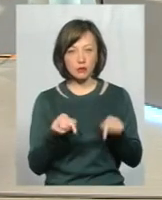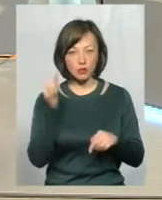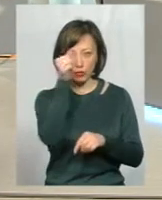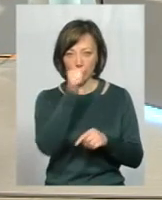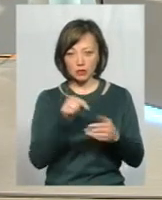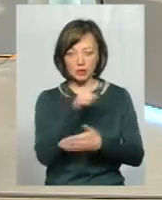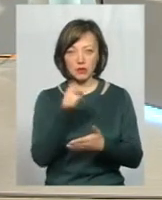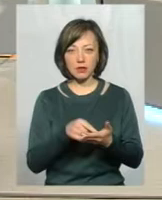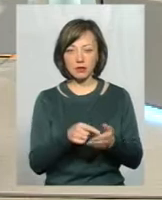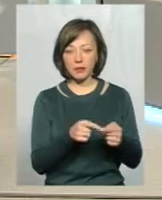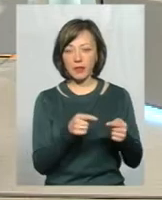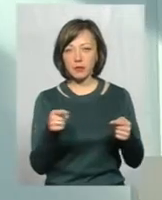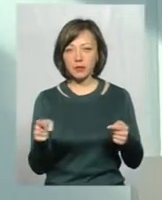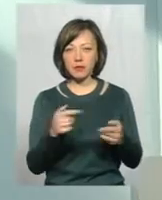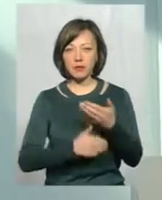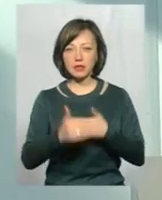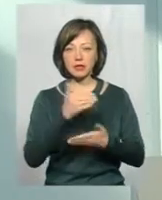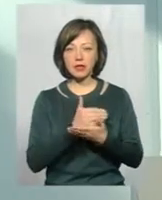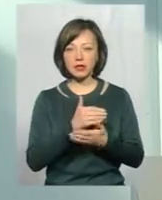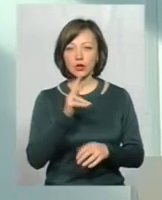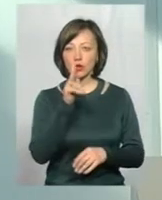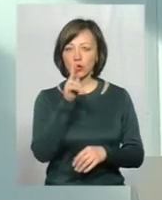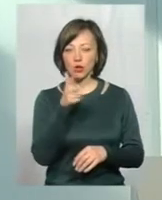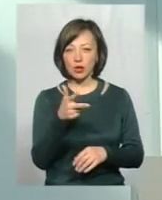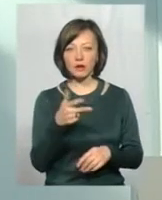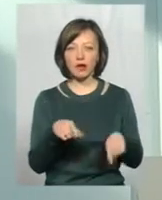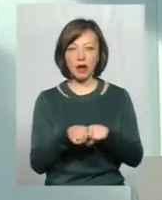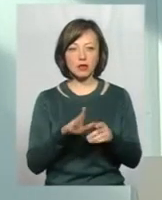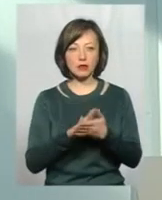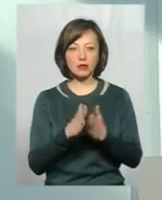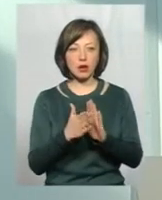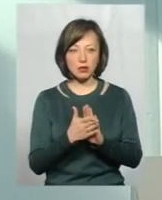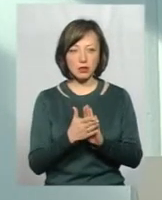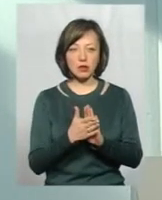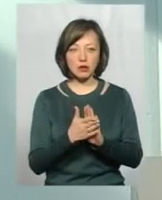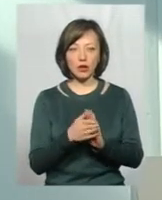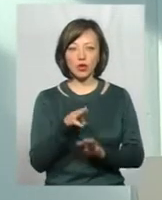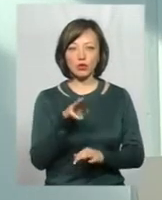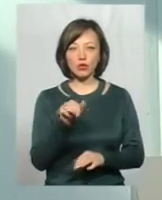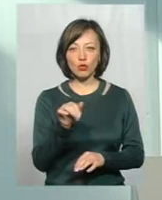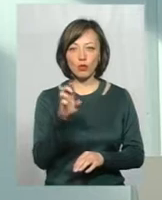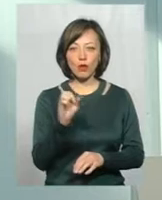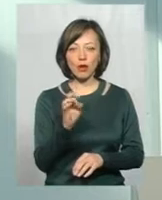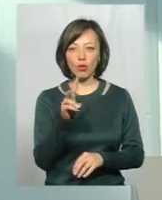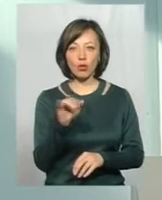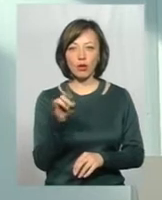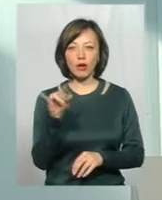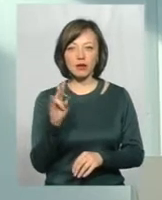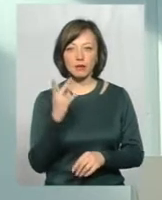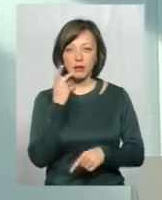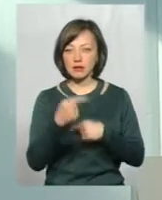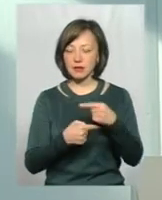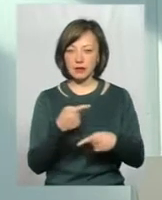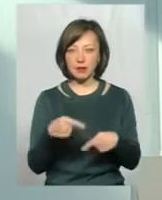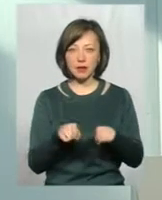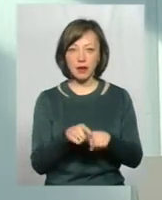протягом останніх трьох років у нас така ситуація з туберкуліном наблюдається постійно. Також, як і, кстати,